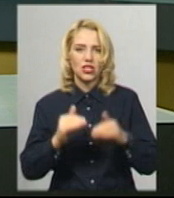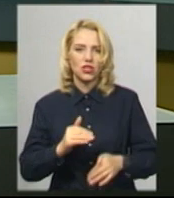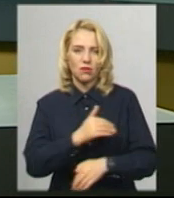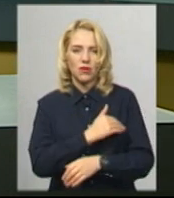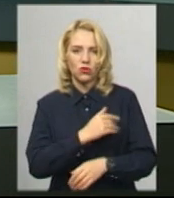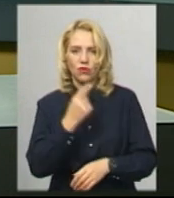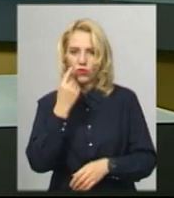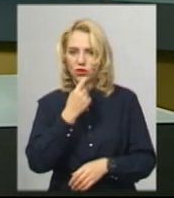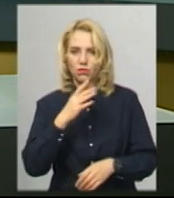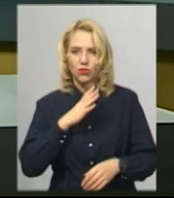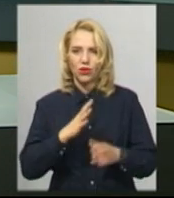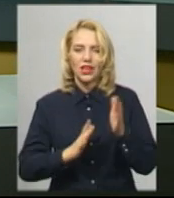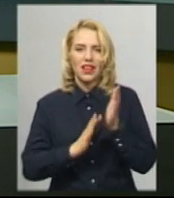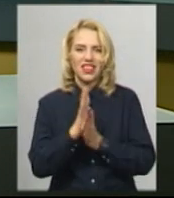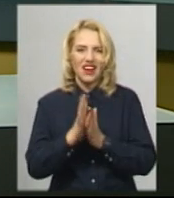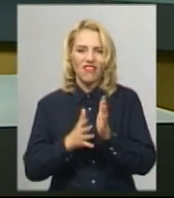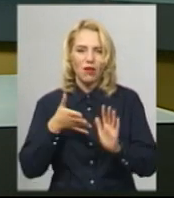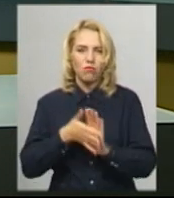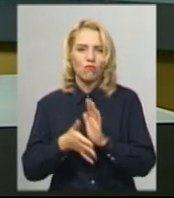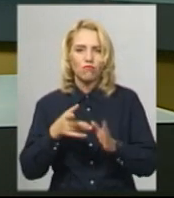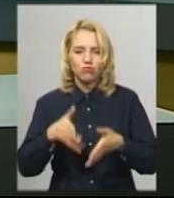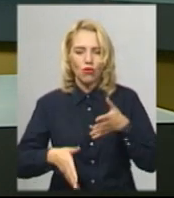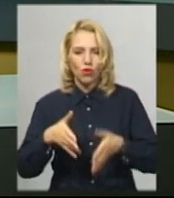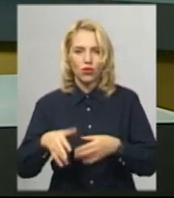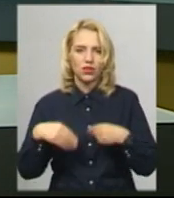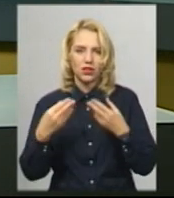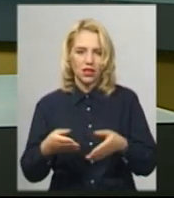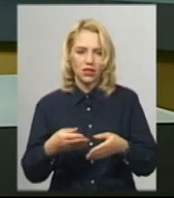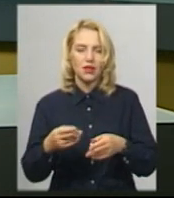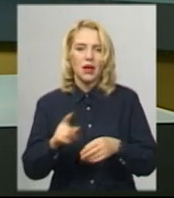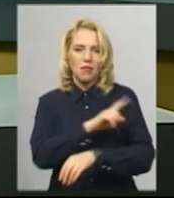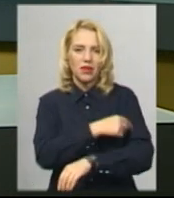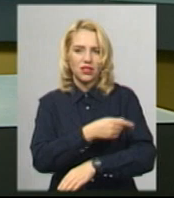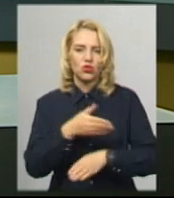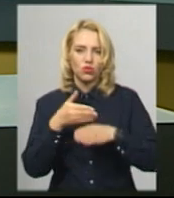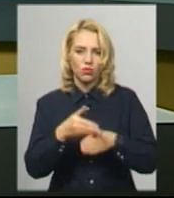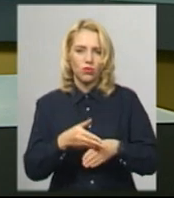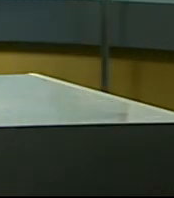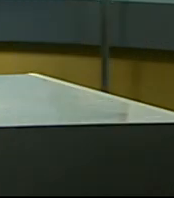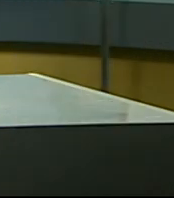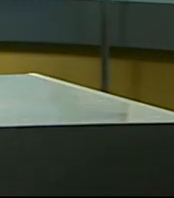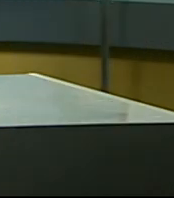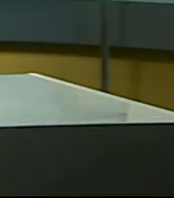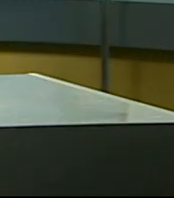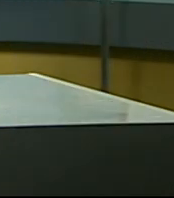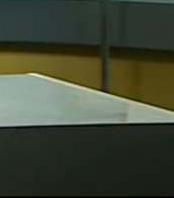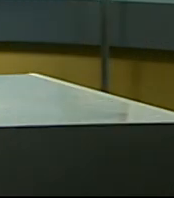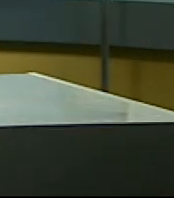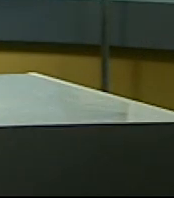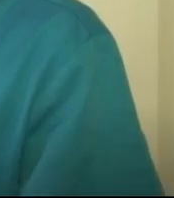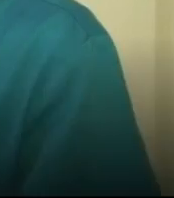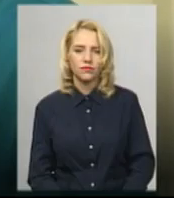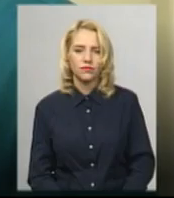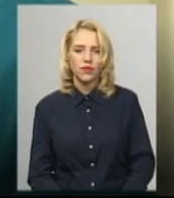порожнині знаходилась трава і болото. Микола Яценко каже, надали необхідну медичну допомогу псу. Ми надали їй